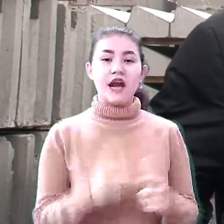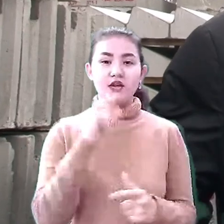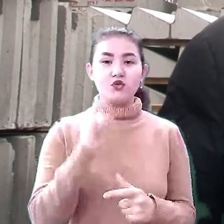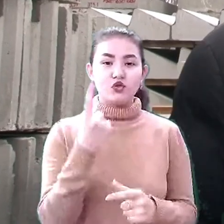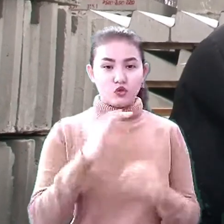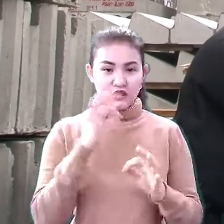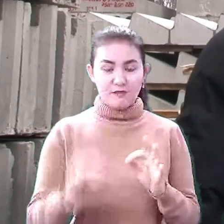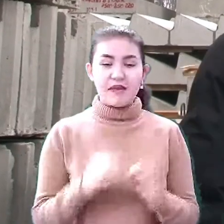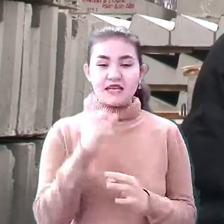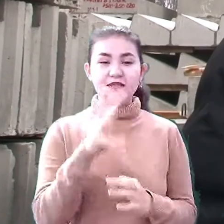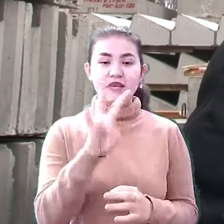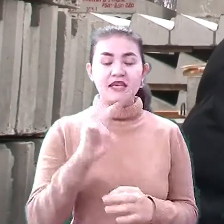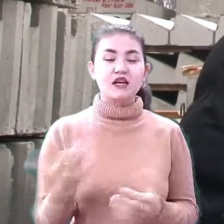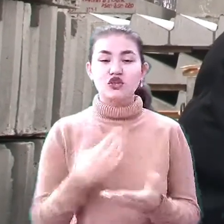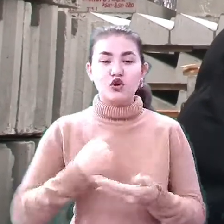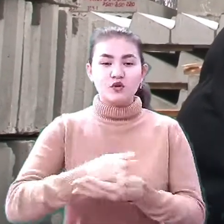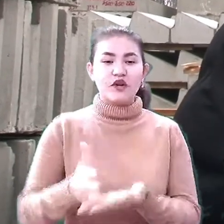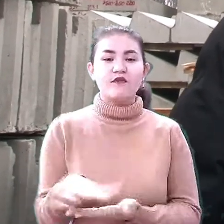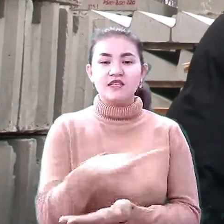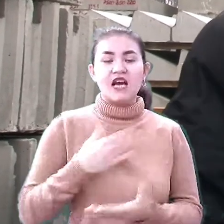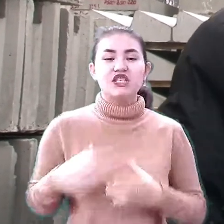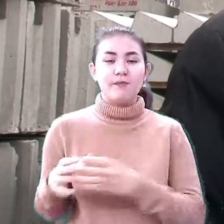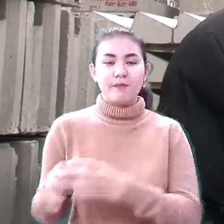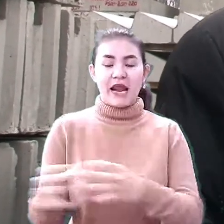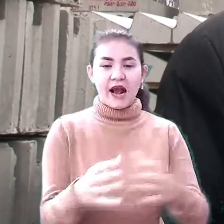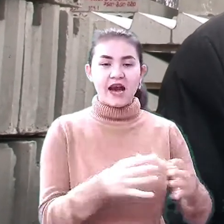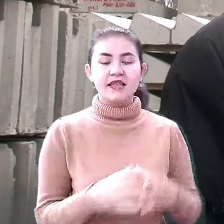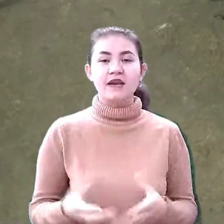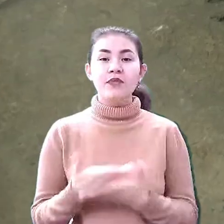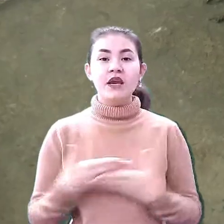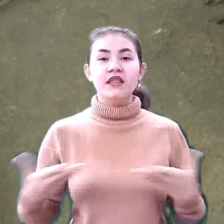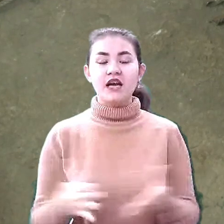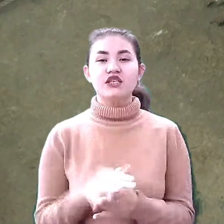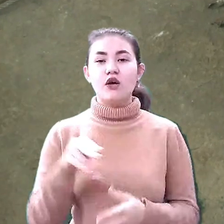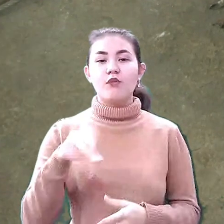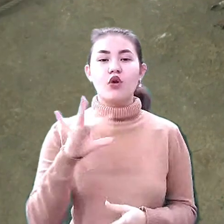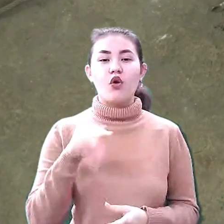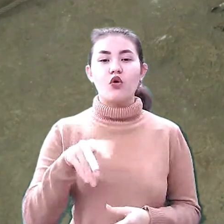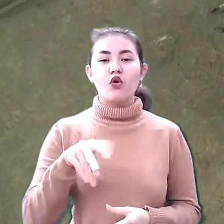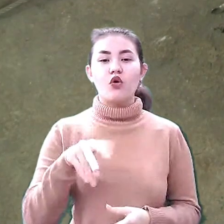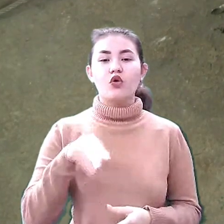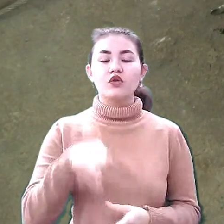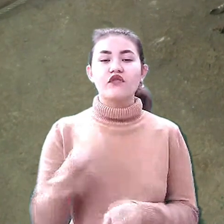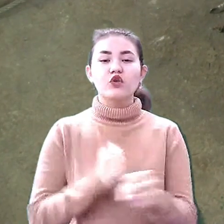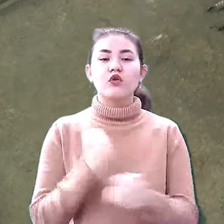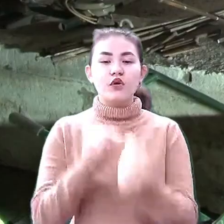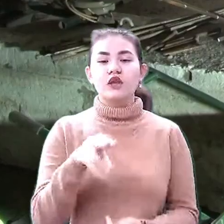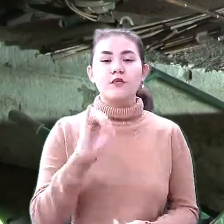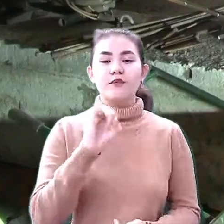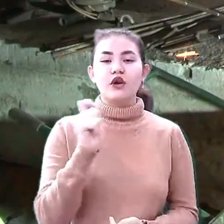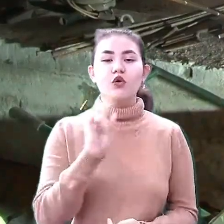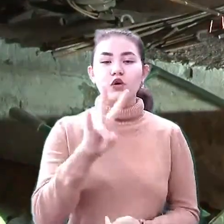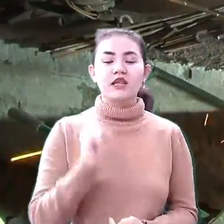ми розвернемо всі наші бригади, всі наші прольоти. Виготовляють тут і протипіхотні засоби із